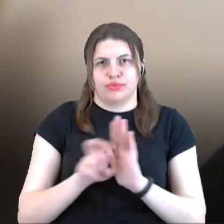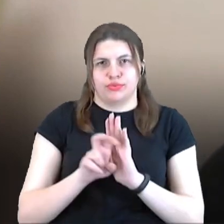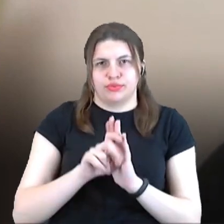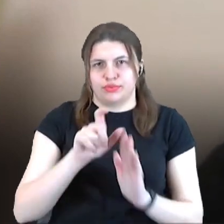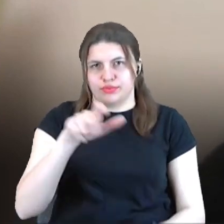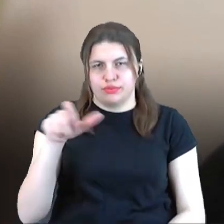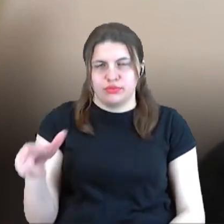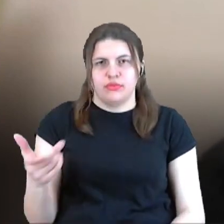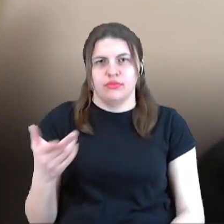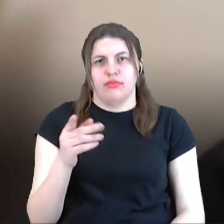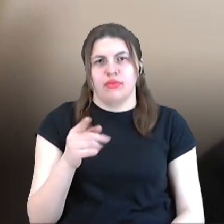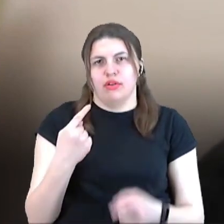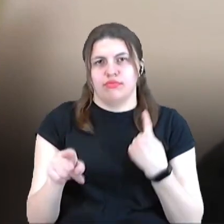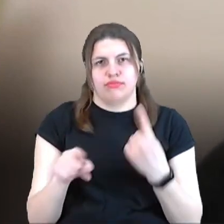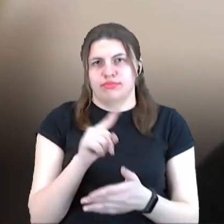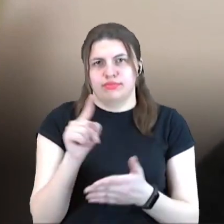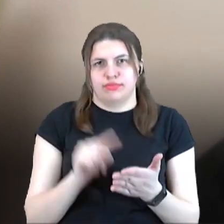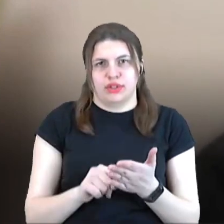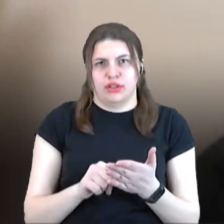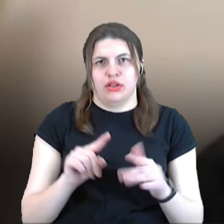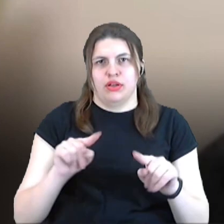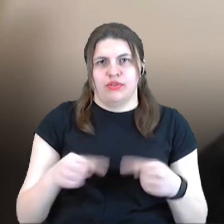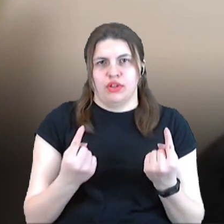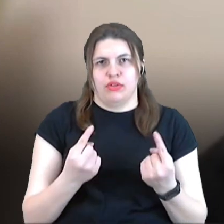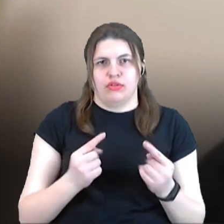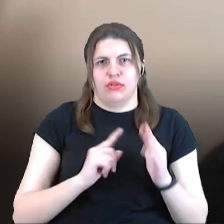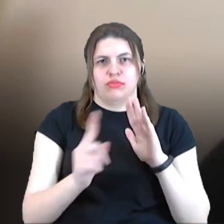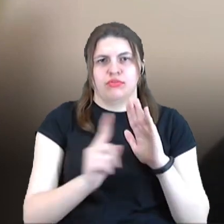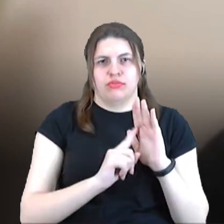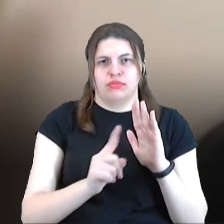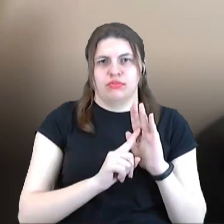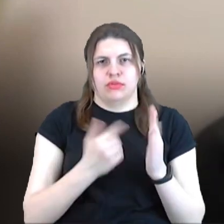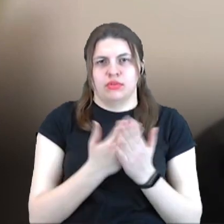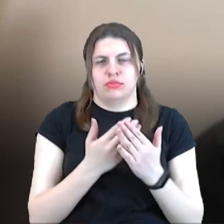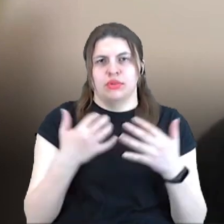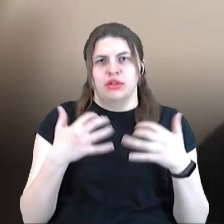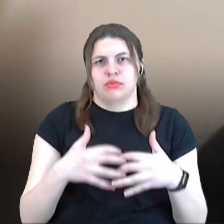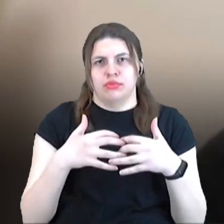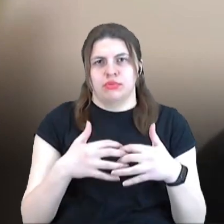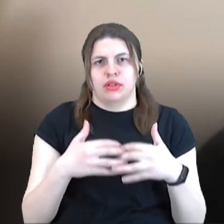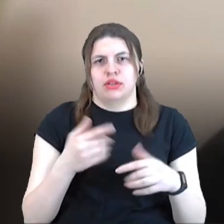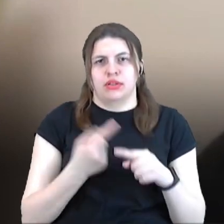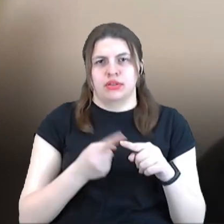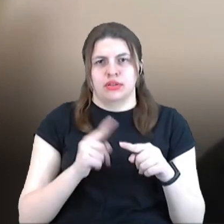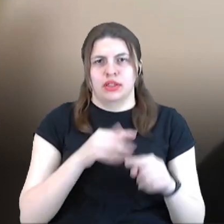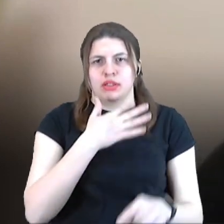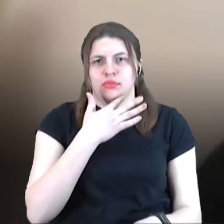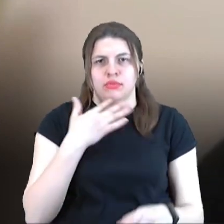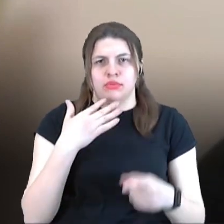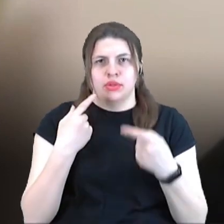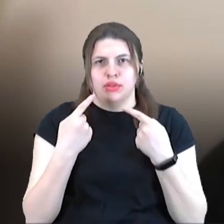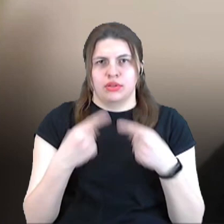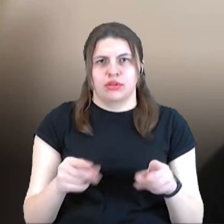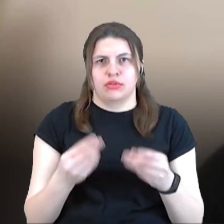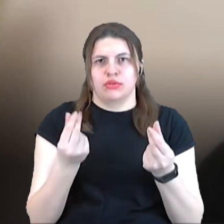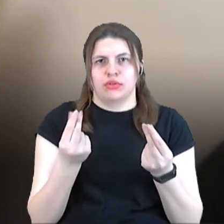стояти зовсім інакше питання. Відновити для пасажирських перельотів, наприклад, аеродром Краматор. Це набагато, зовсім інші коштори, набагато